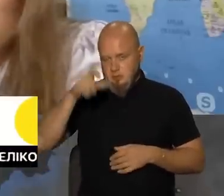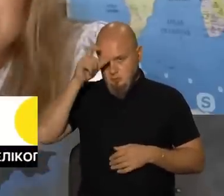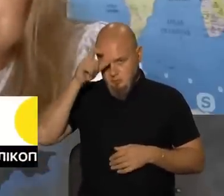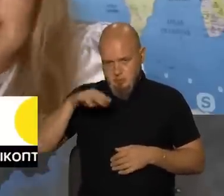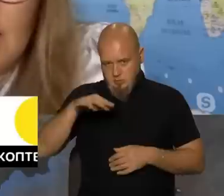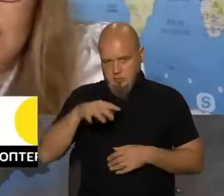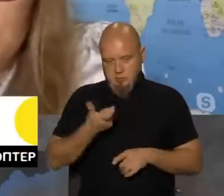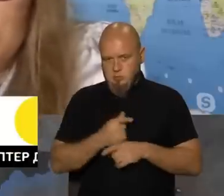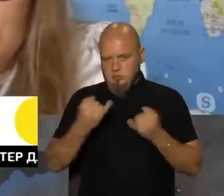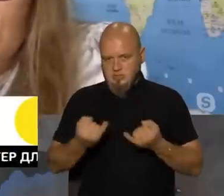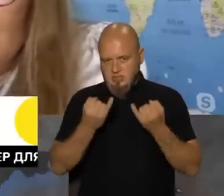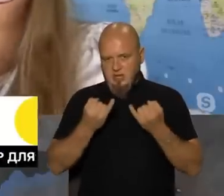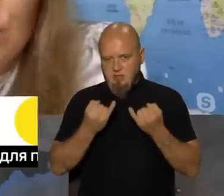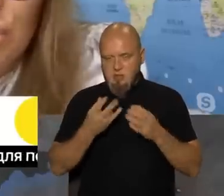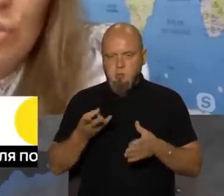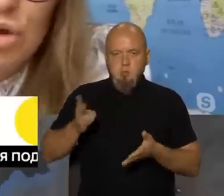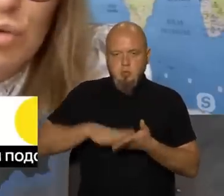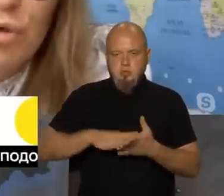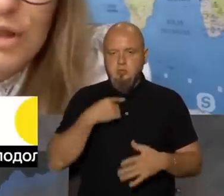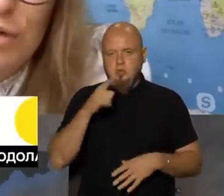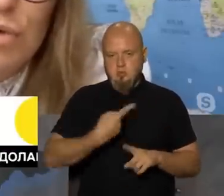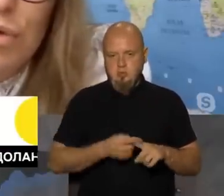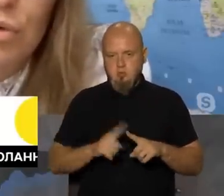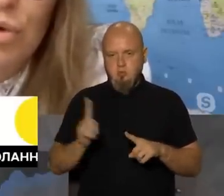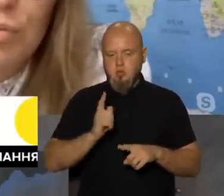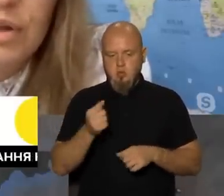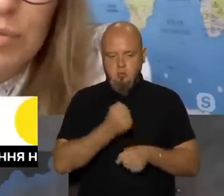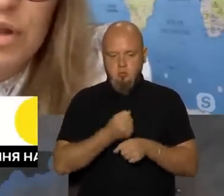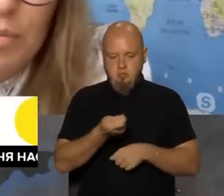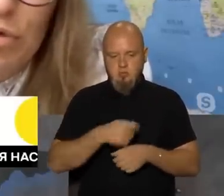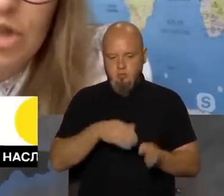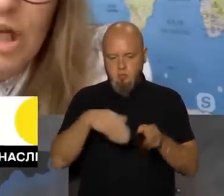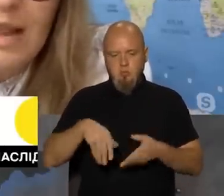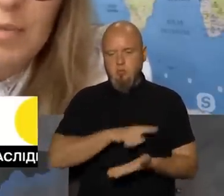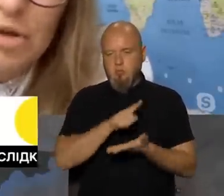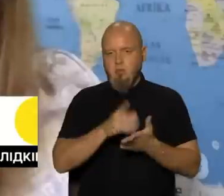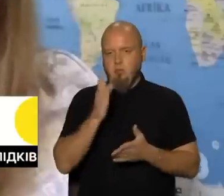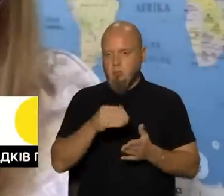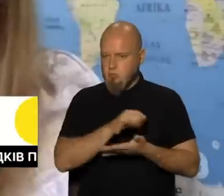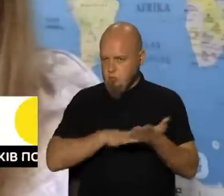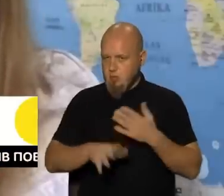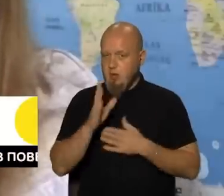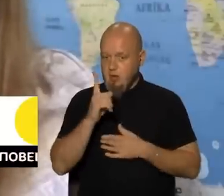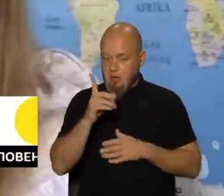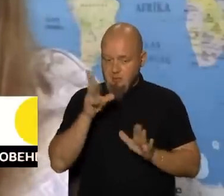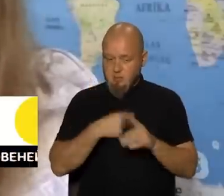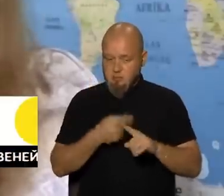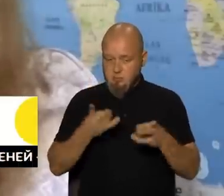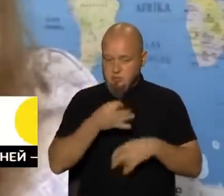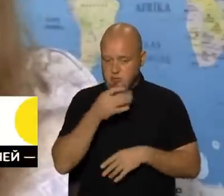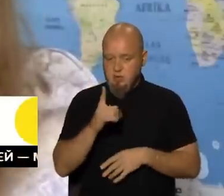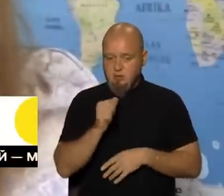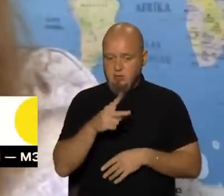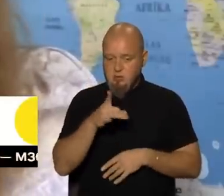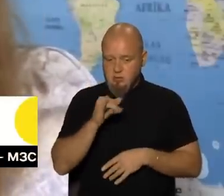Туреччина дуже зацікавлена і постійно наголошує на тому, що робота зернового коридору повинна бути продовжена. Але при цьому слід зазначити, що в